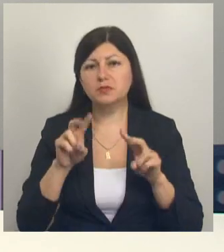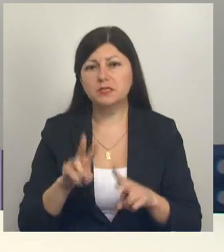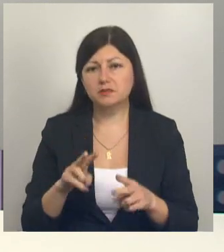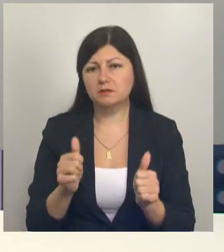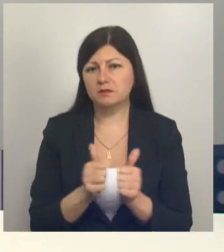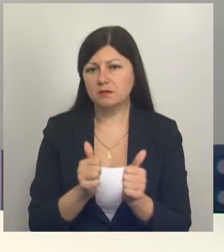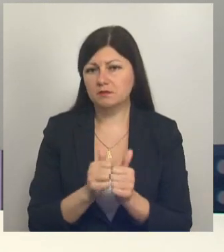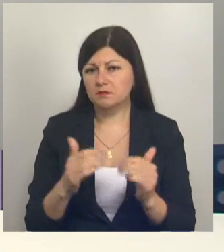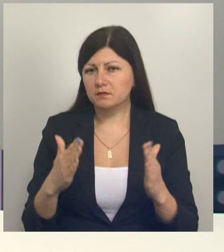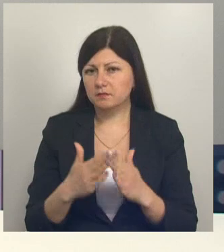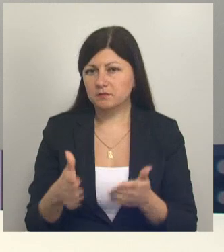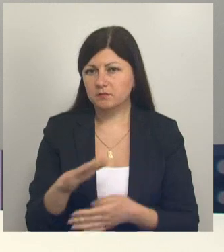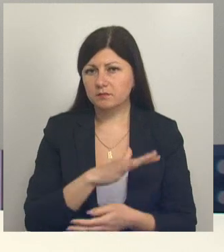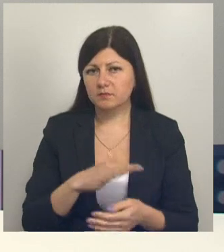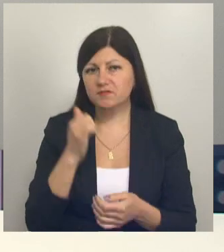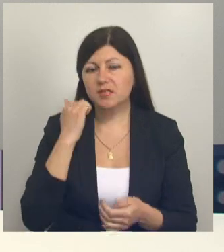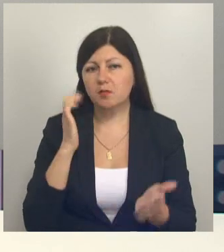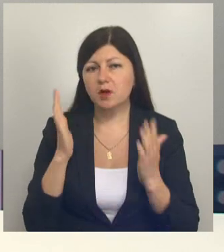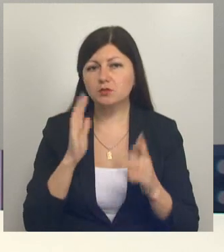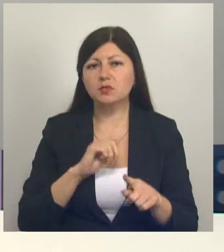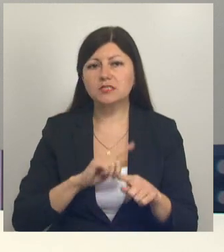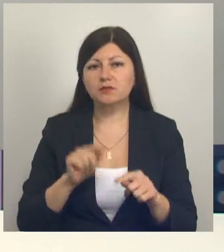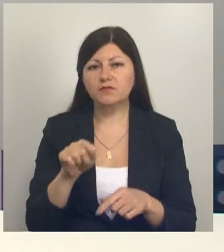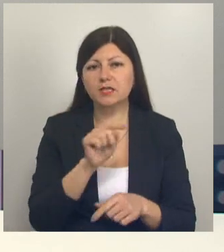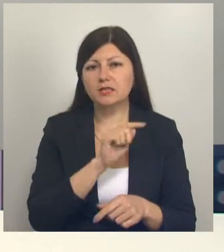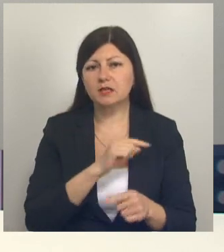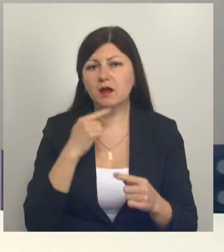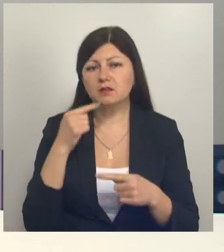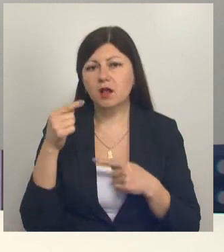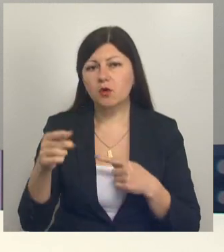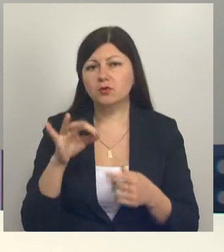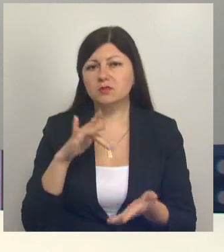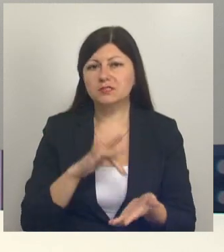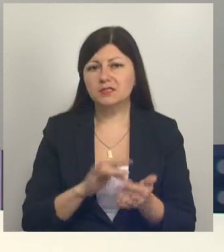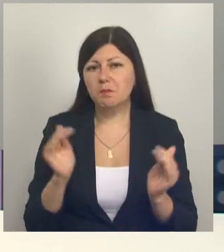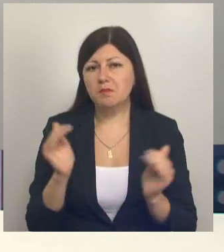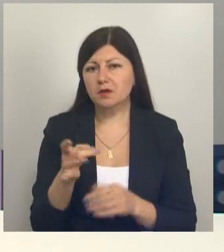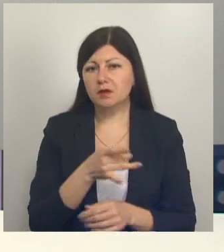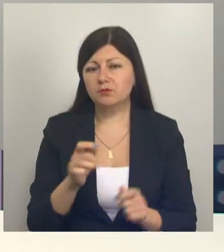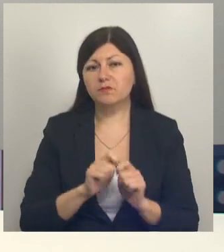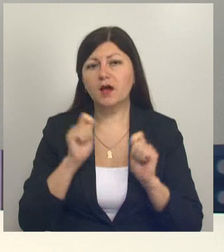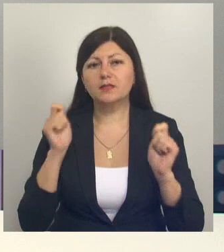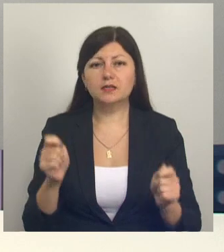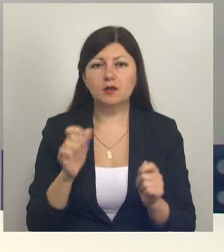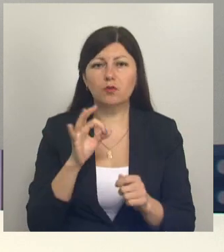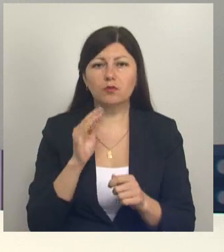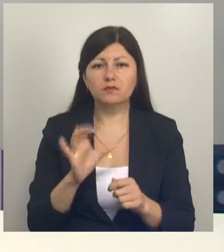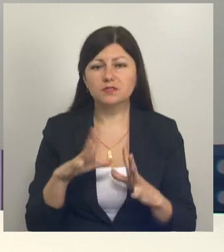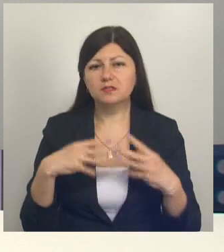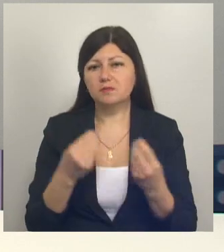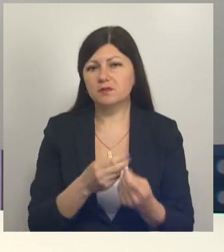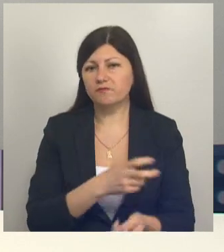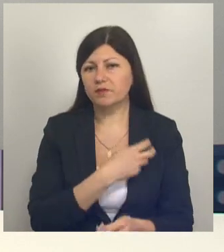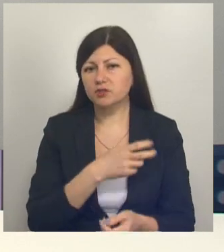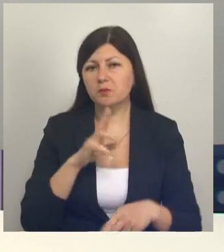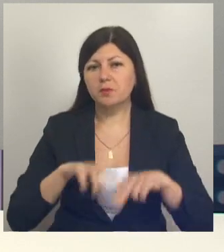шаговой доступности. В Старомосколе сразу в нескольких отдаленных от центра микрорайонах открыли офисы семейного врача. Их